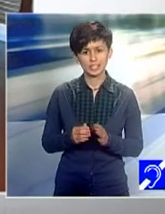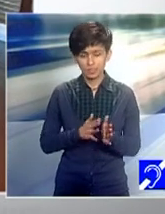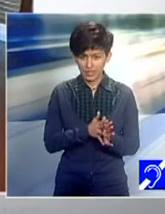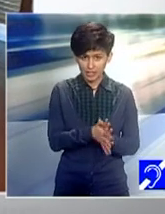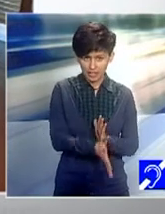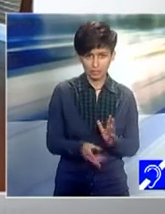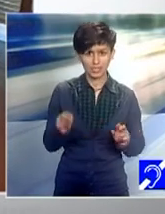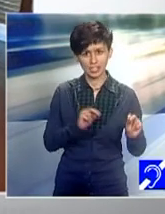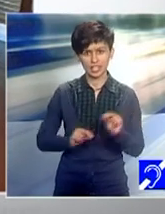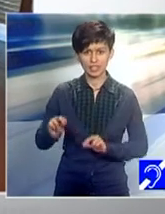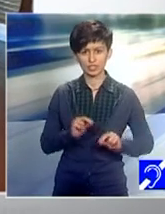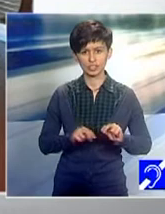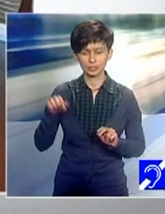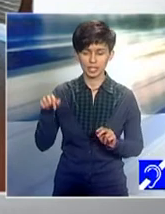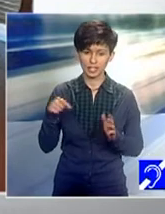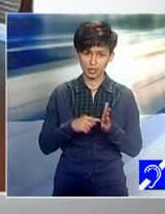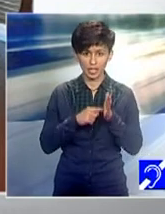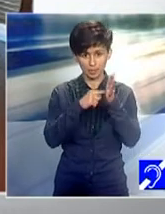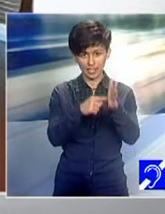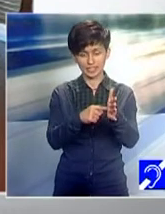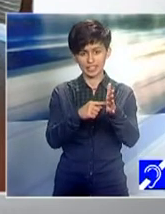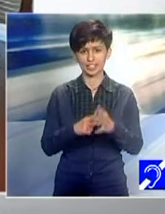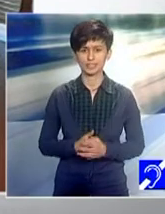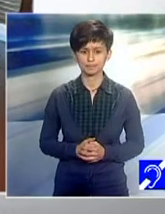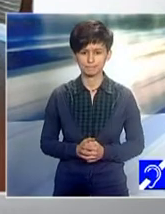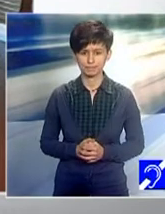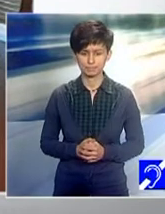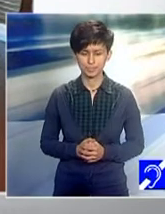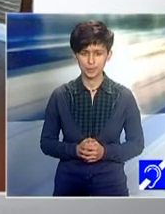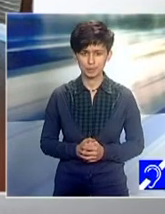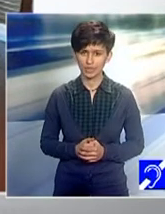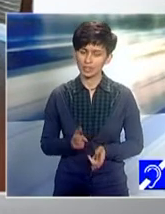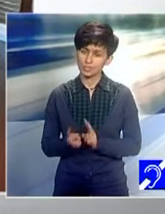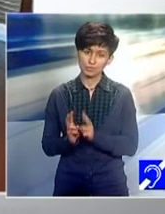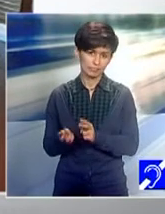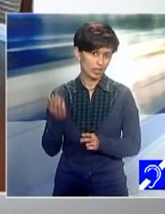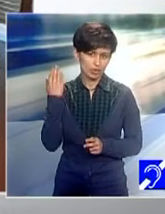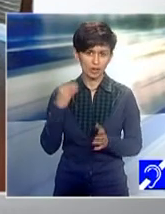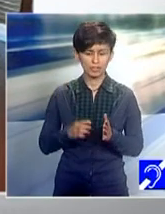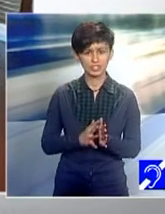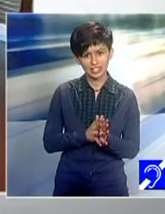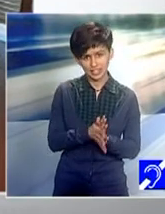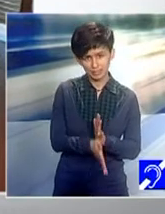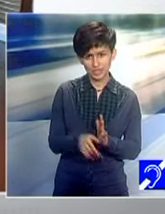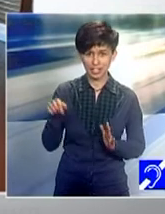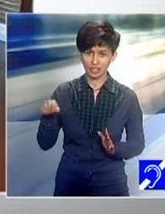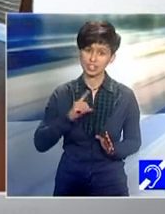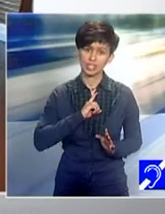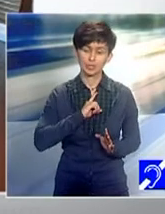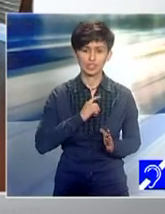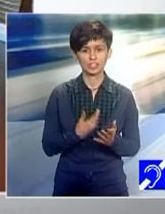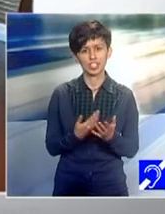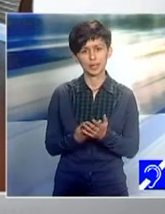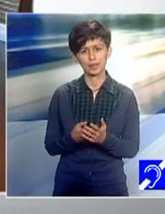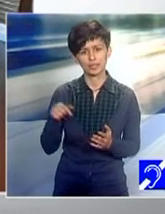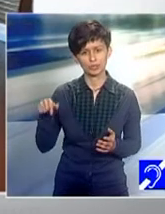pe care o reprezentați în acest caz, dar și implicarea dumneavoastră personală, interesul, să zic așa, personal pe care l-ați avut, pentru